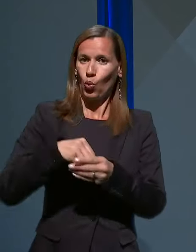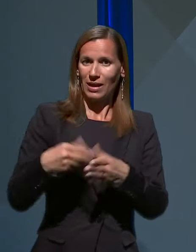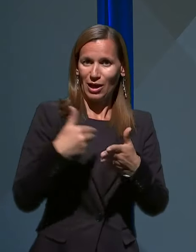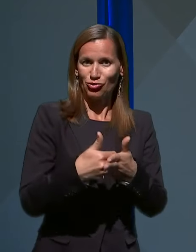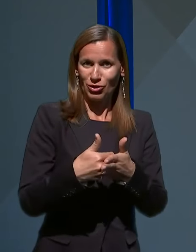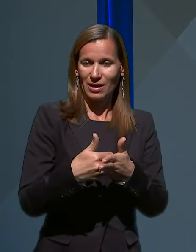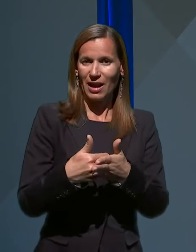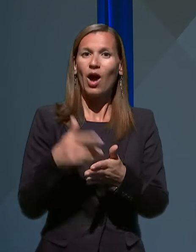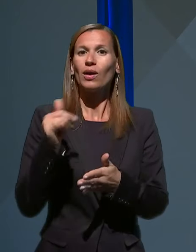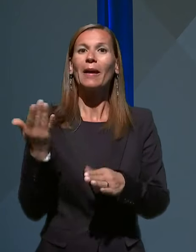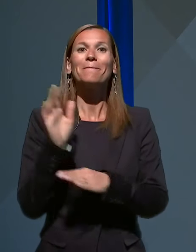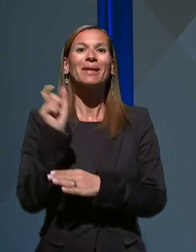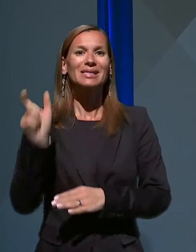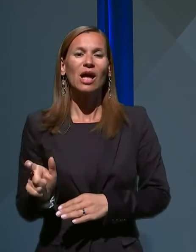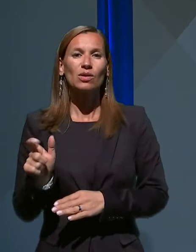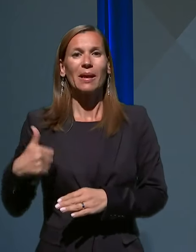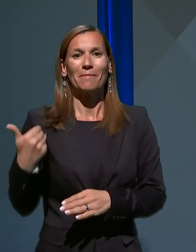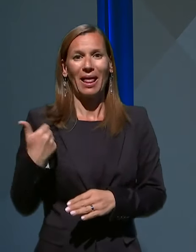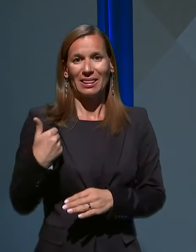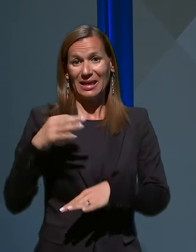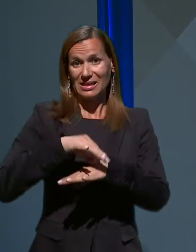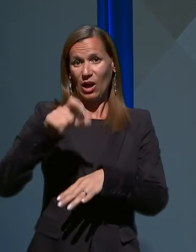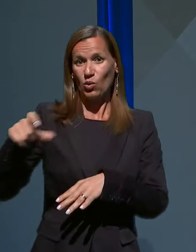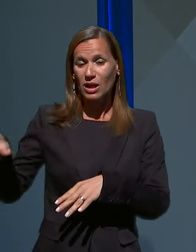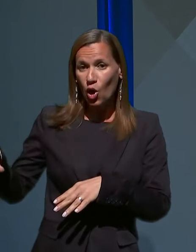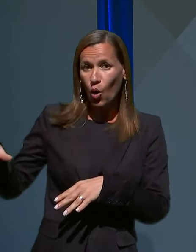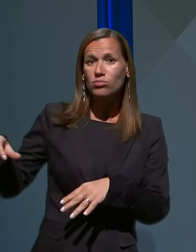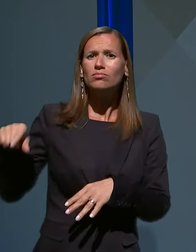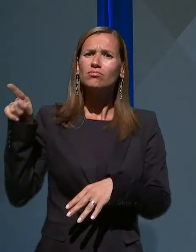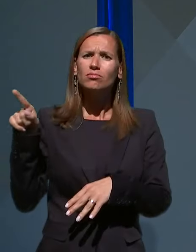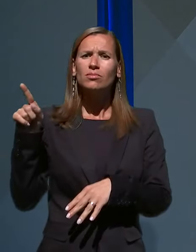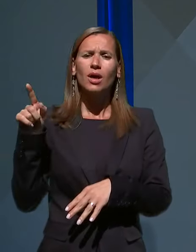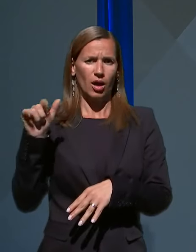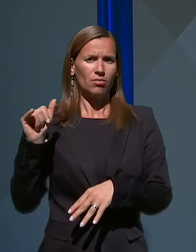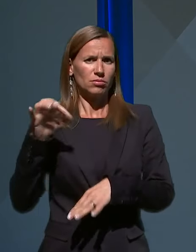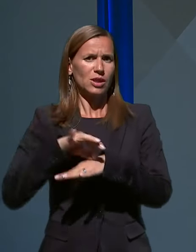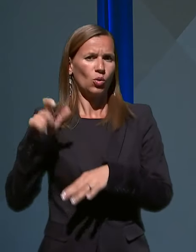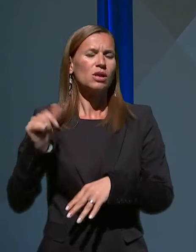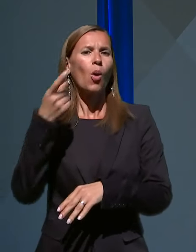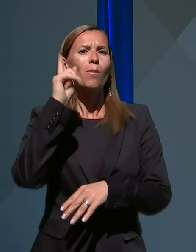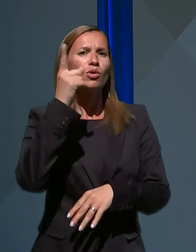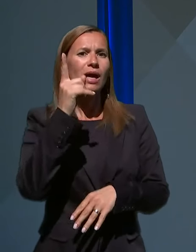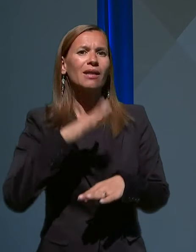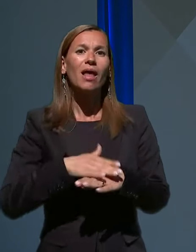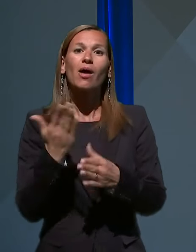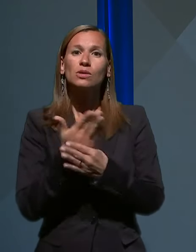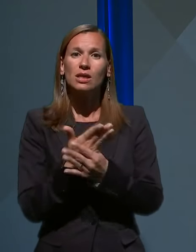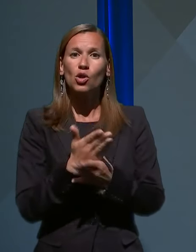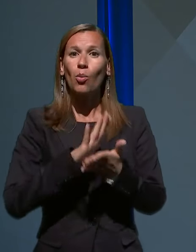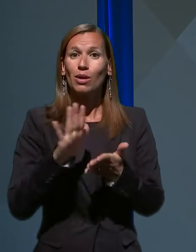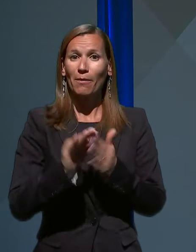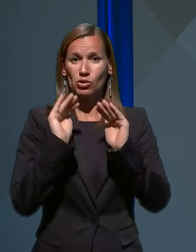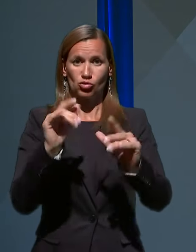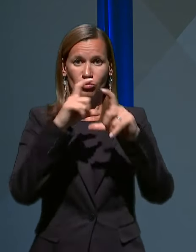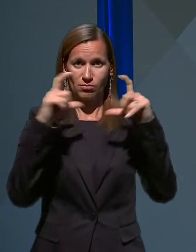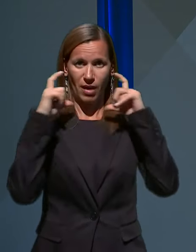predstavnica mladih zdravnikov opozarjala na ustrezno uporabo zaščitnih mask. Tokrat